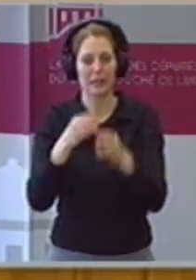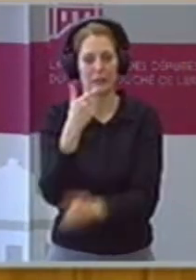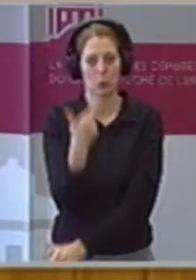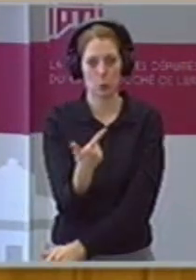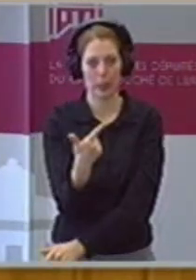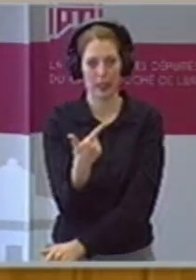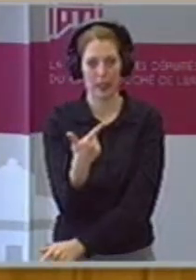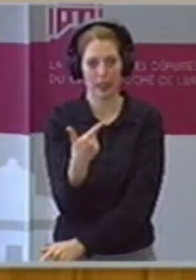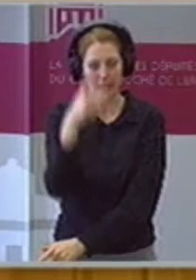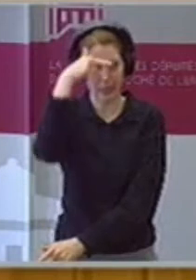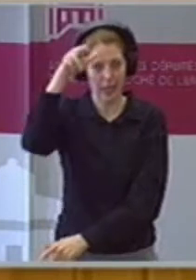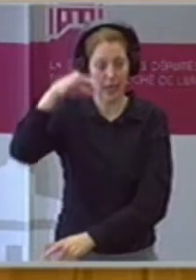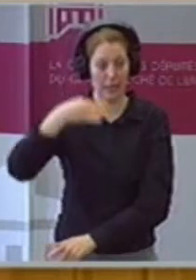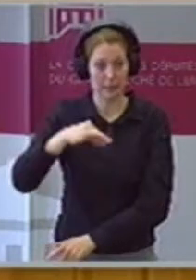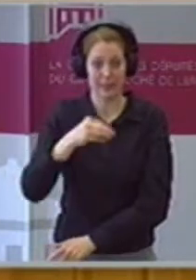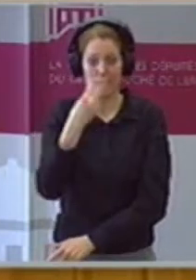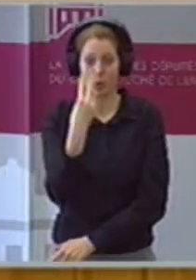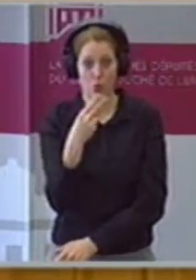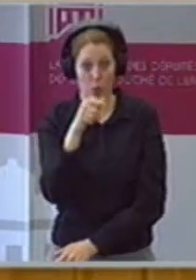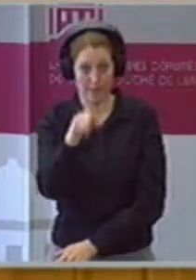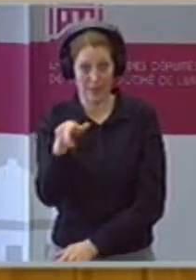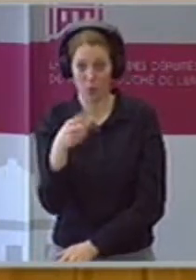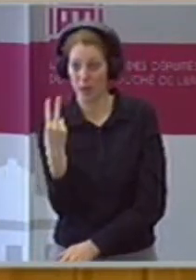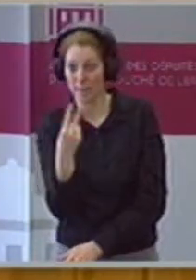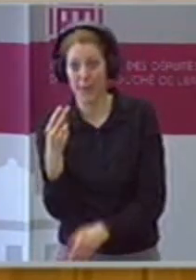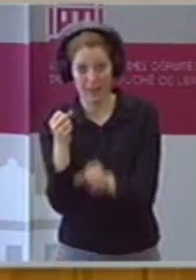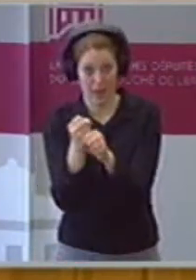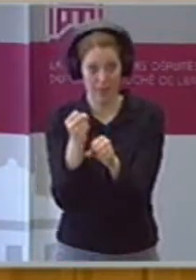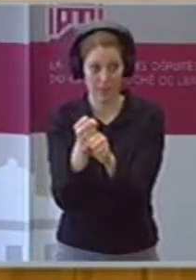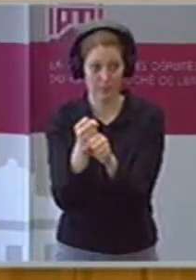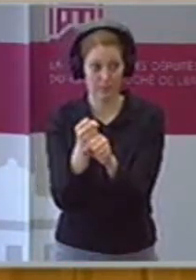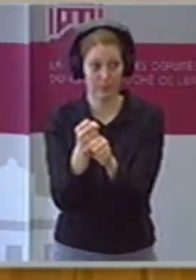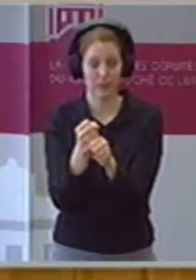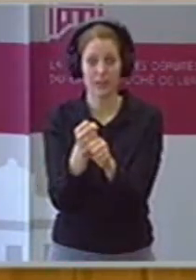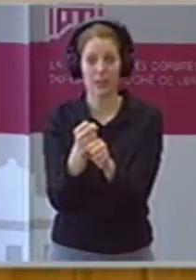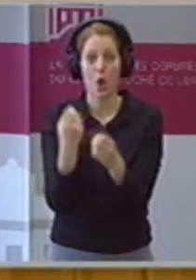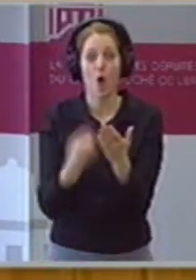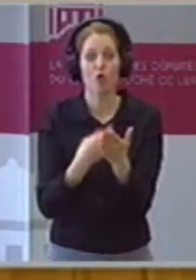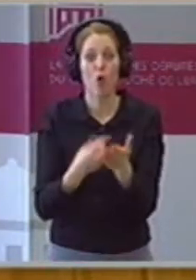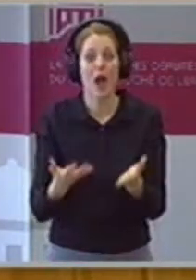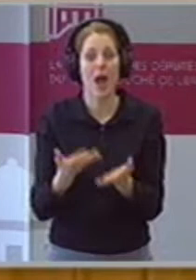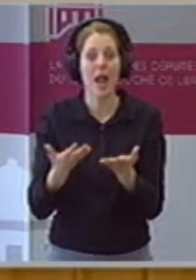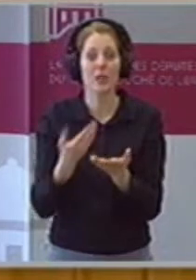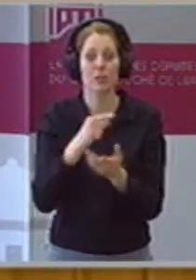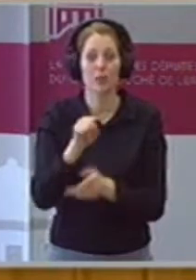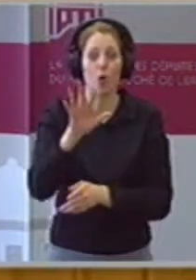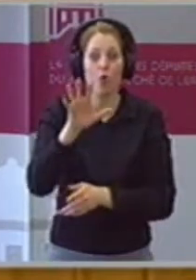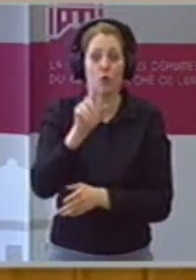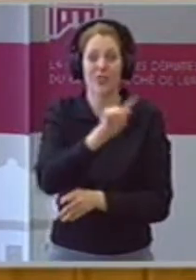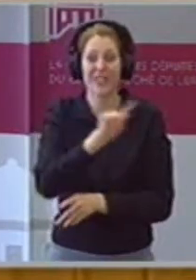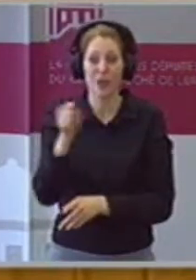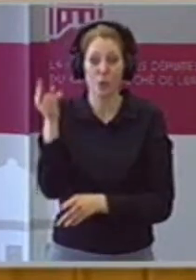kriegt Steuererleichterungen, wenn Sie bis zu 50.000 Euro verdienen. Das so, dass man an der